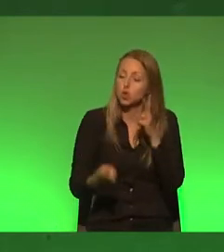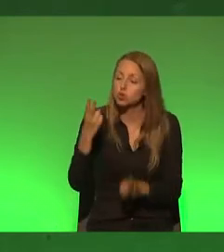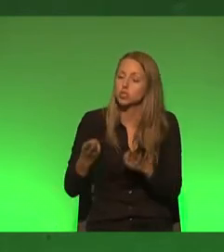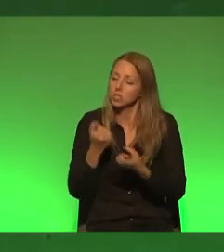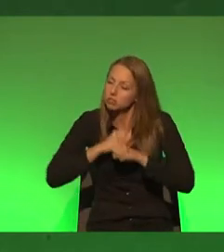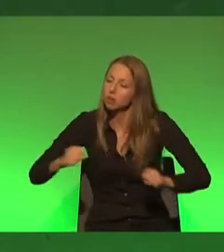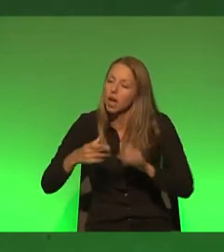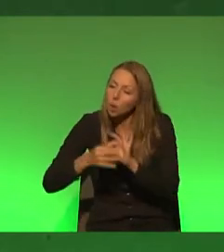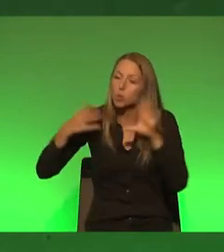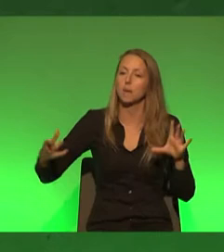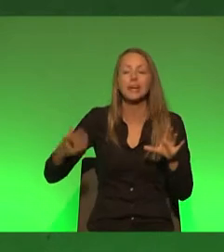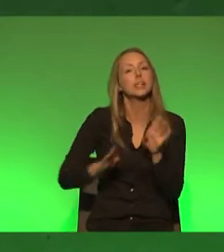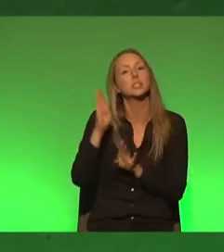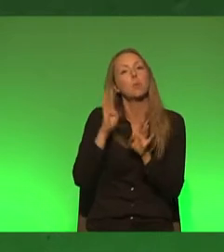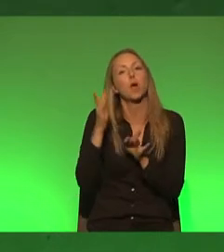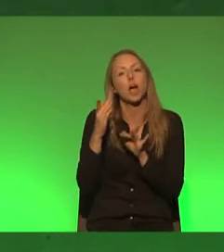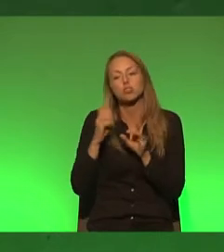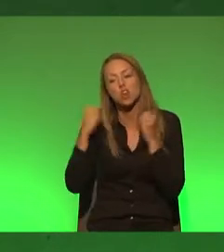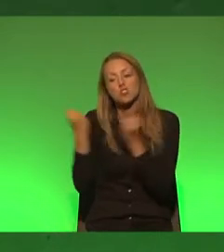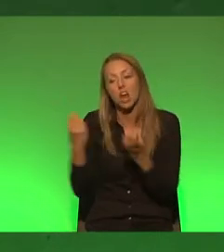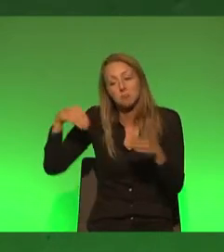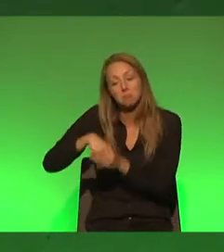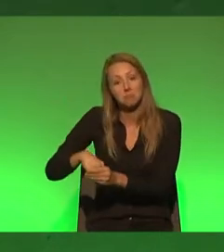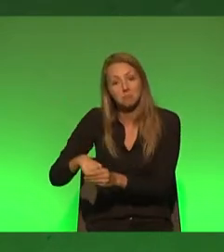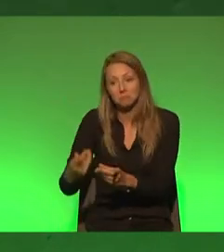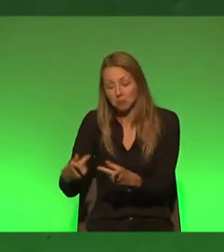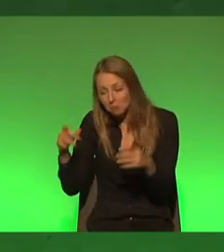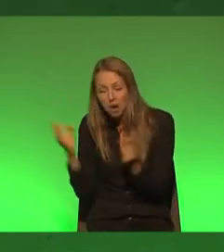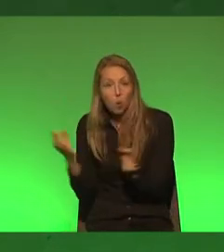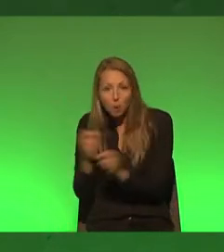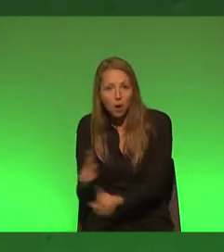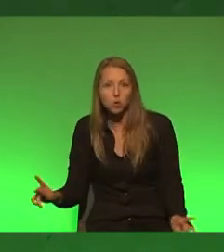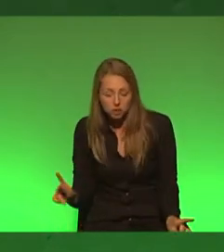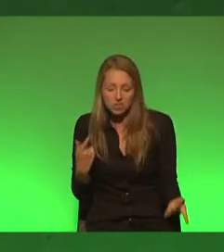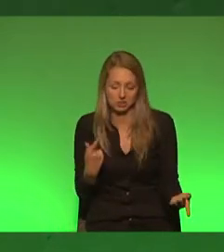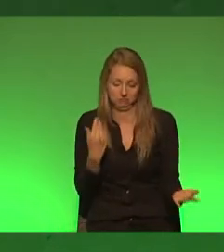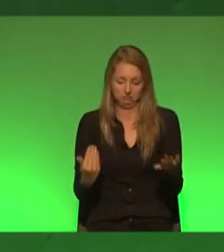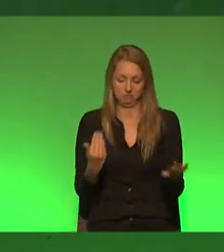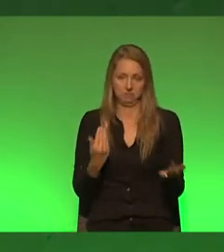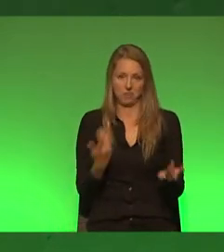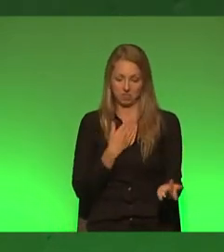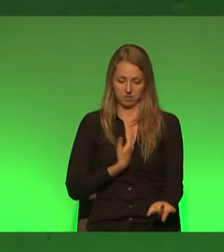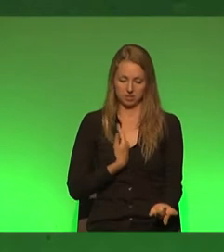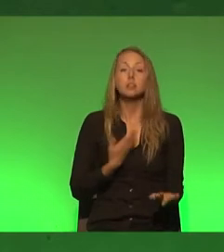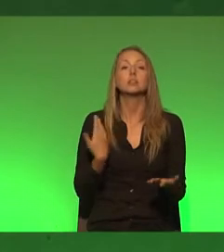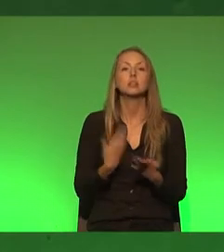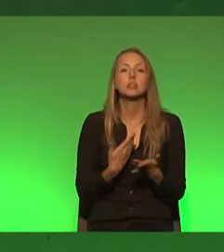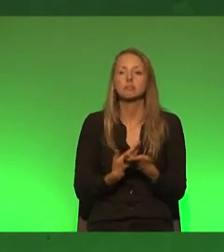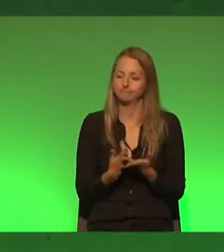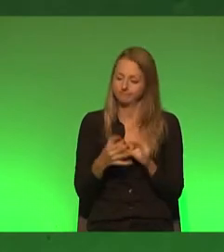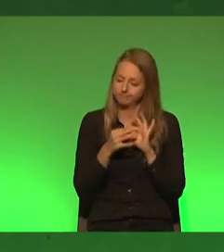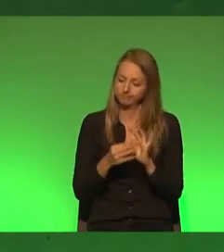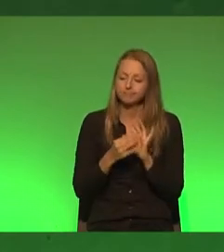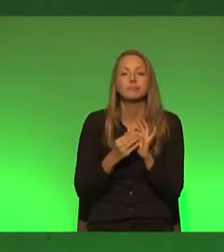einem demokratischen Staat nicht einfach dazugehört. Und ich glaube, dass das viel damit zu tun hat,